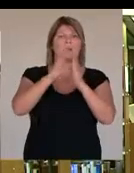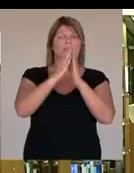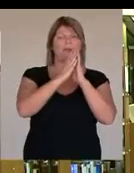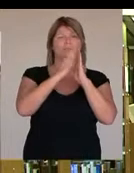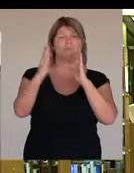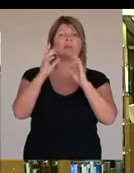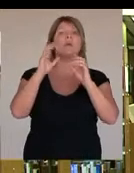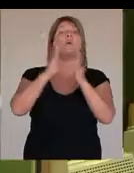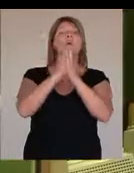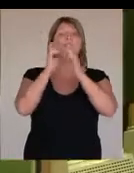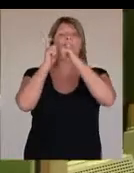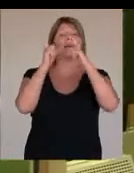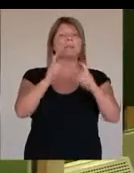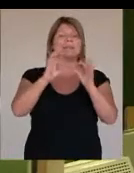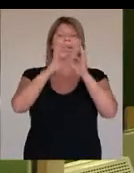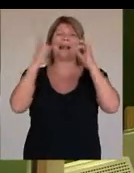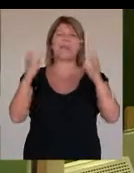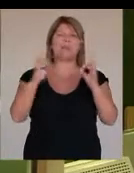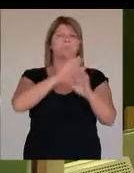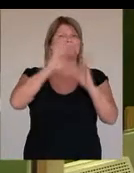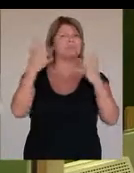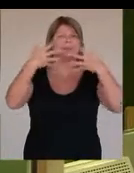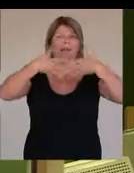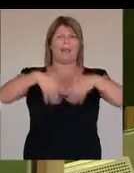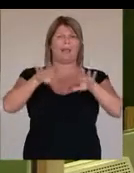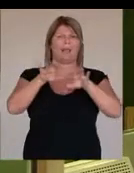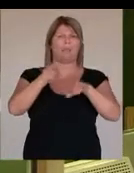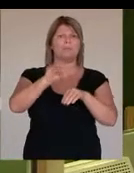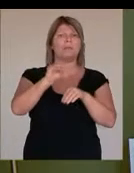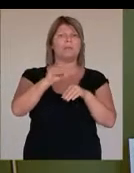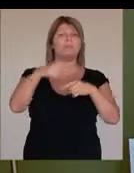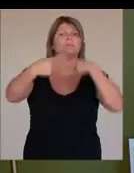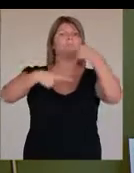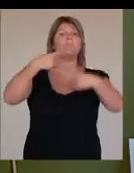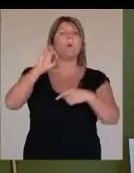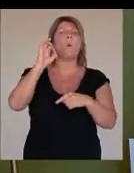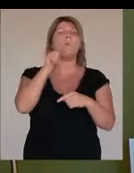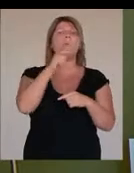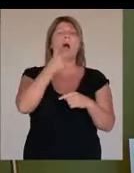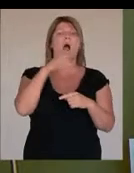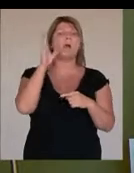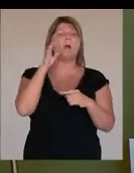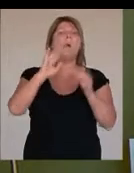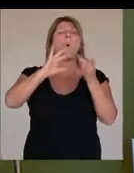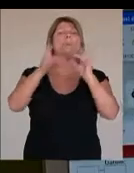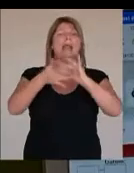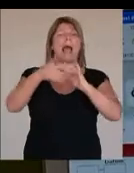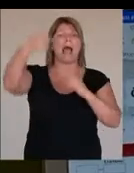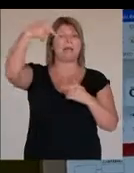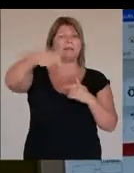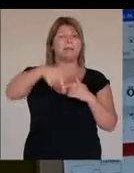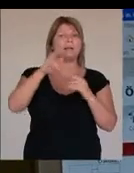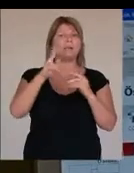A könyvek érkeztetése és nyilvántartása teljes egészében gépesített. Ennek folyamánya az OPAC, az online könyvtári